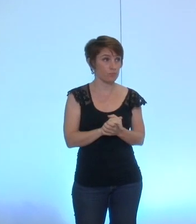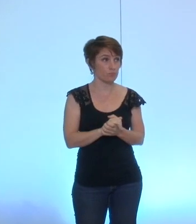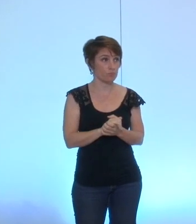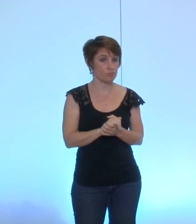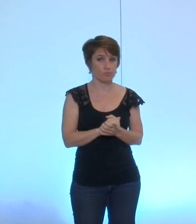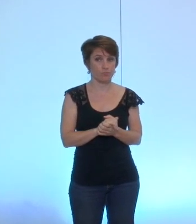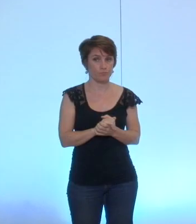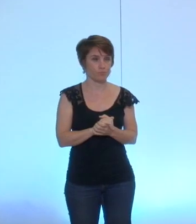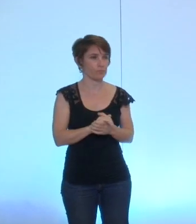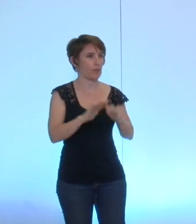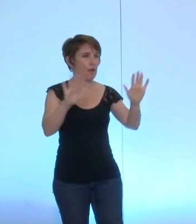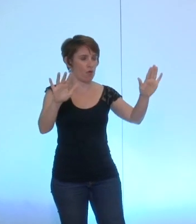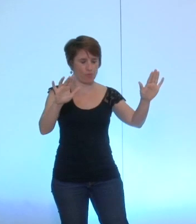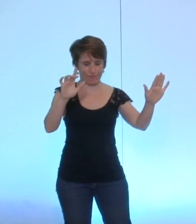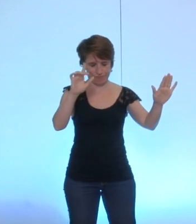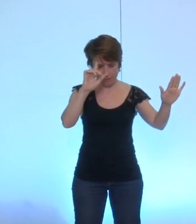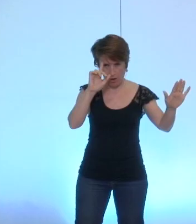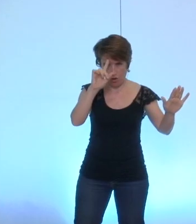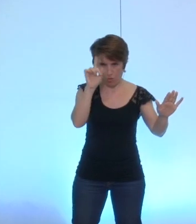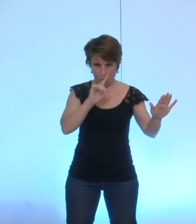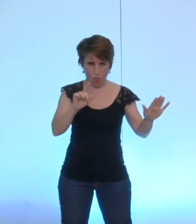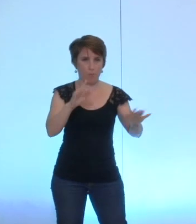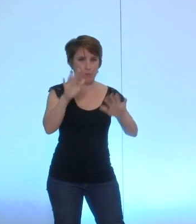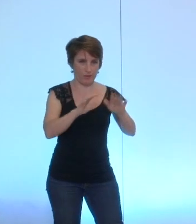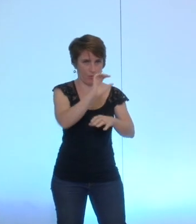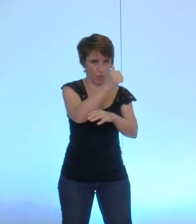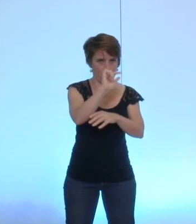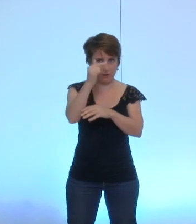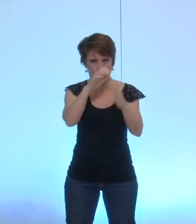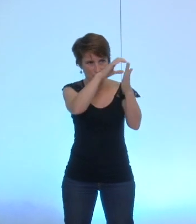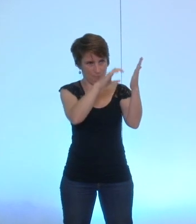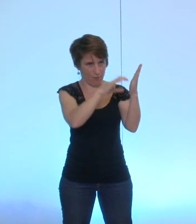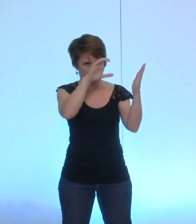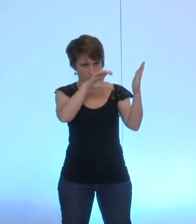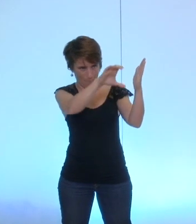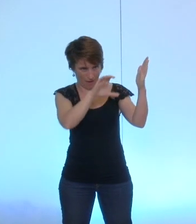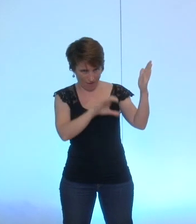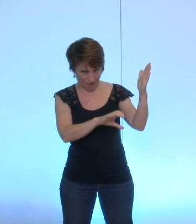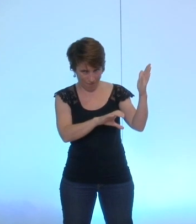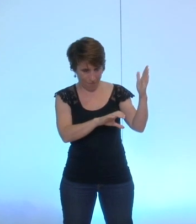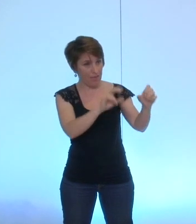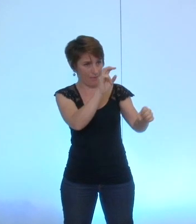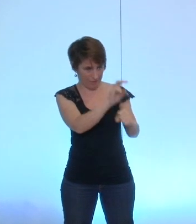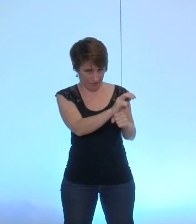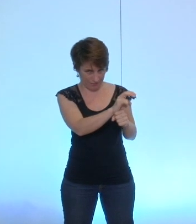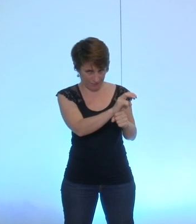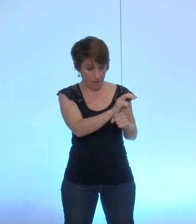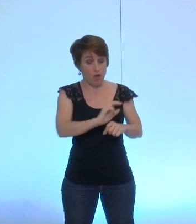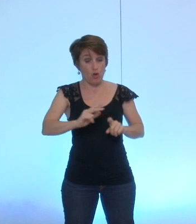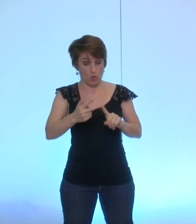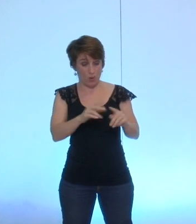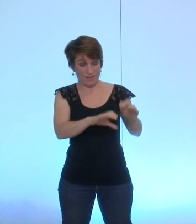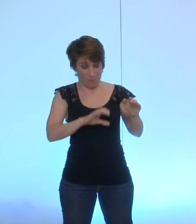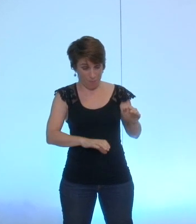on garderait pas les deux premiers paragraphes qui disent des choses très claires et de rajouter à la place du